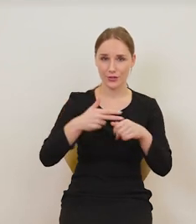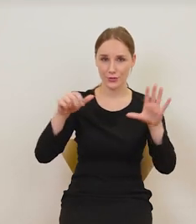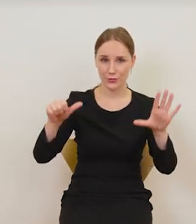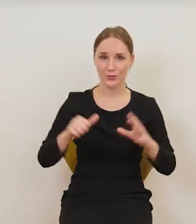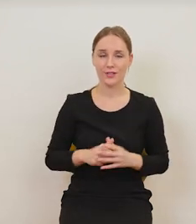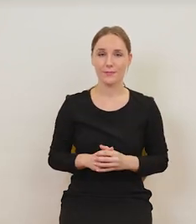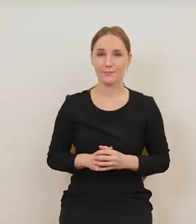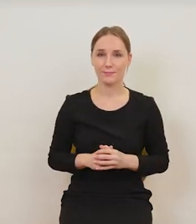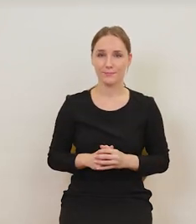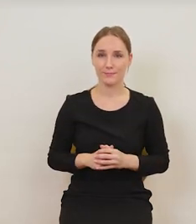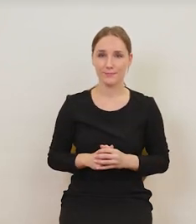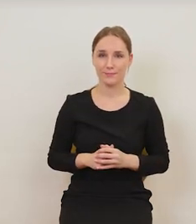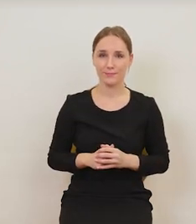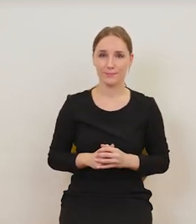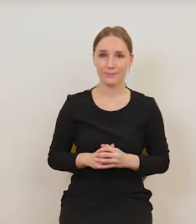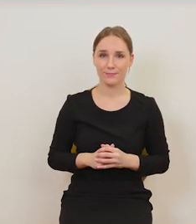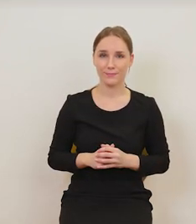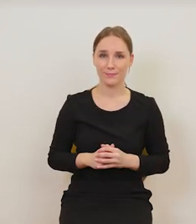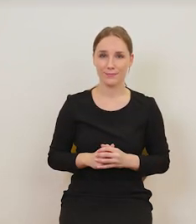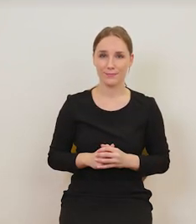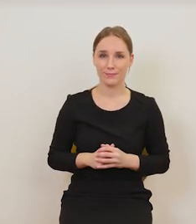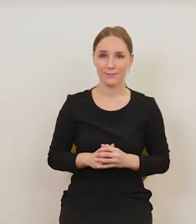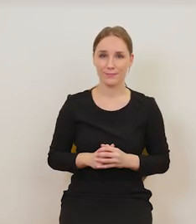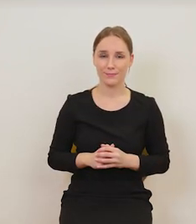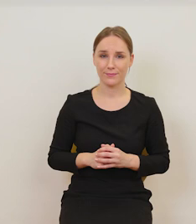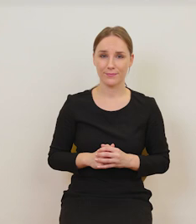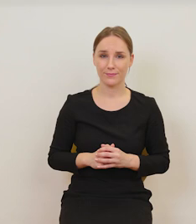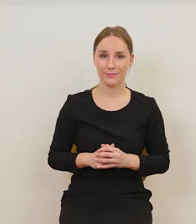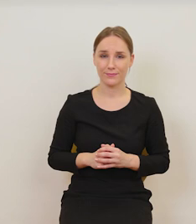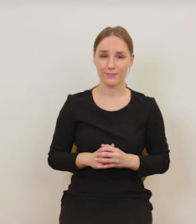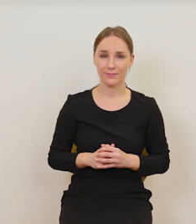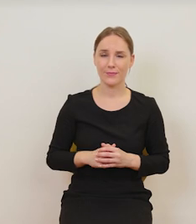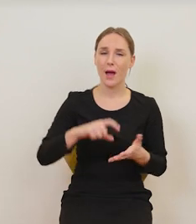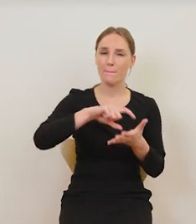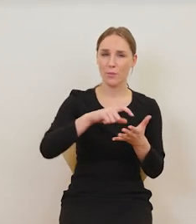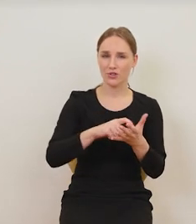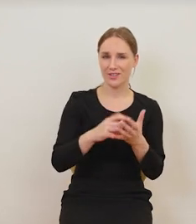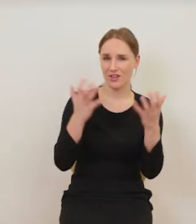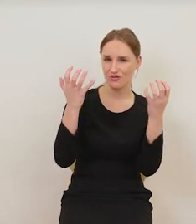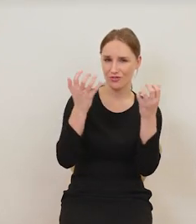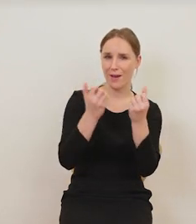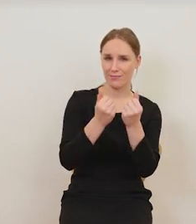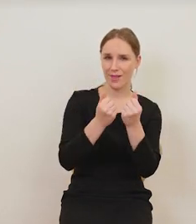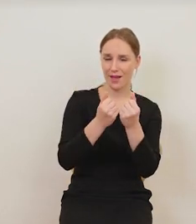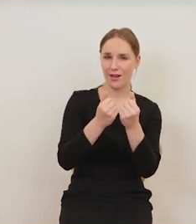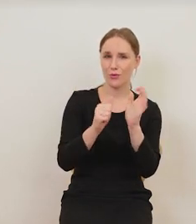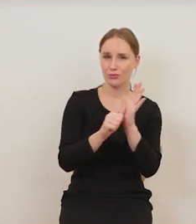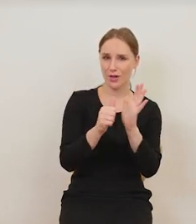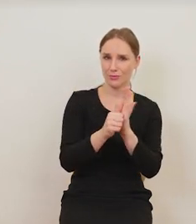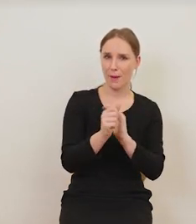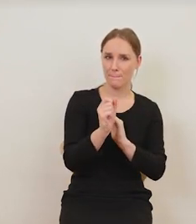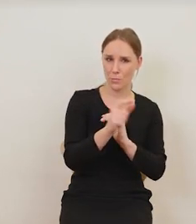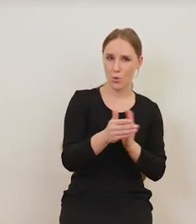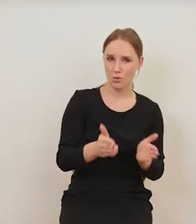Ten Sen, rzeźba umieszczona w dość ciemnym pomieszczeniu i wokół